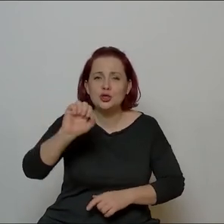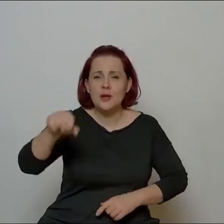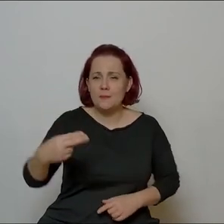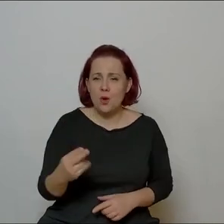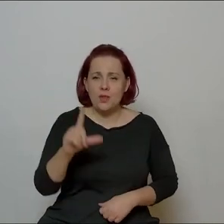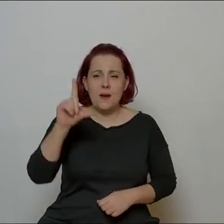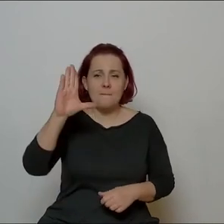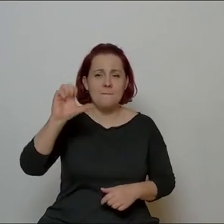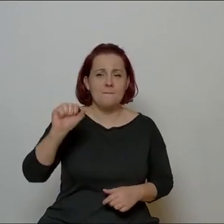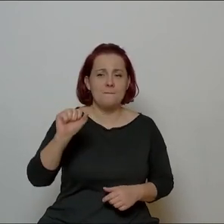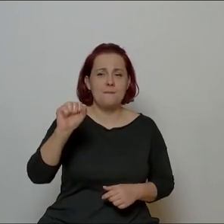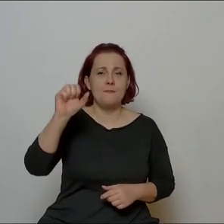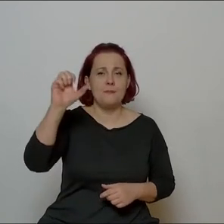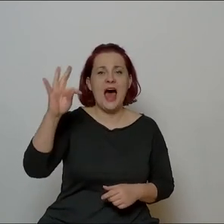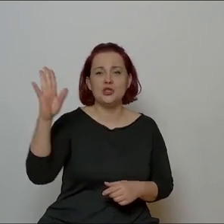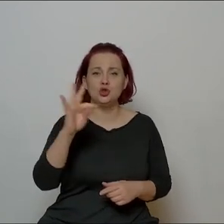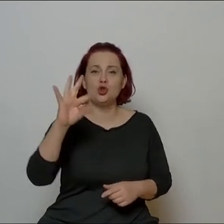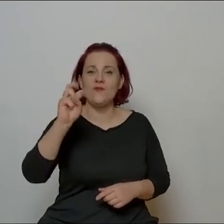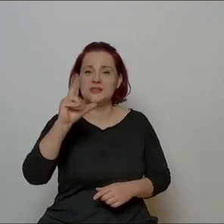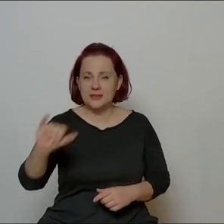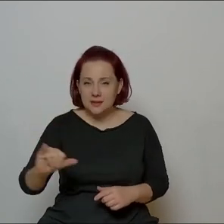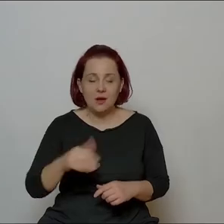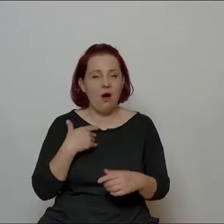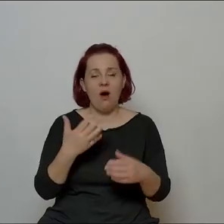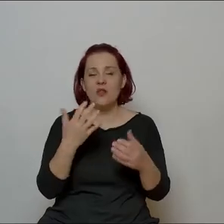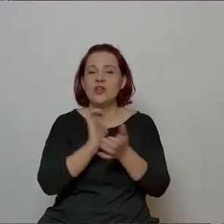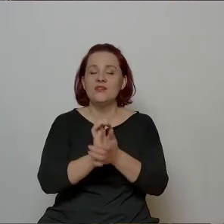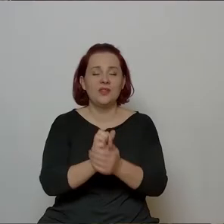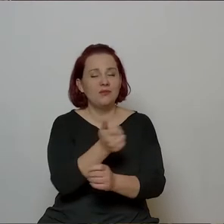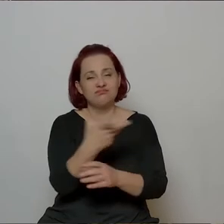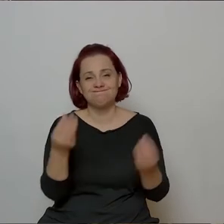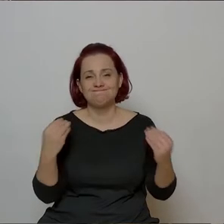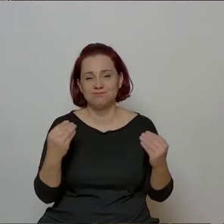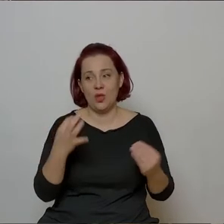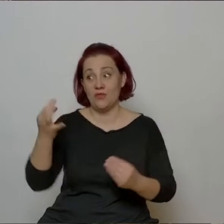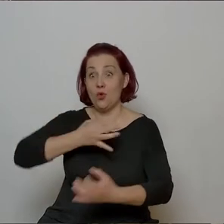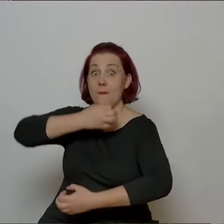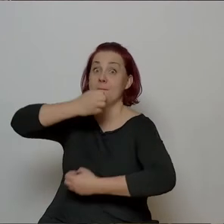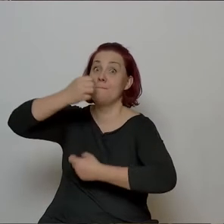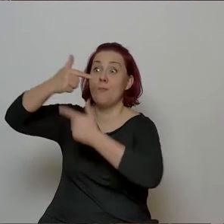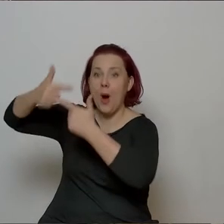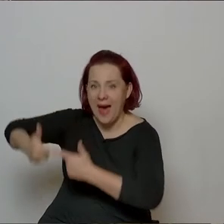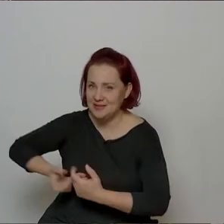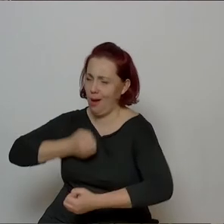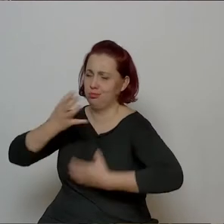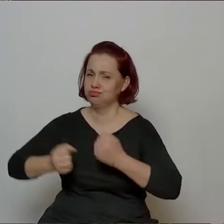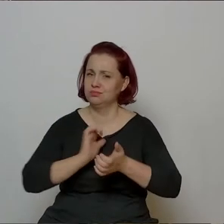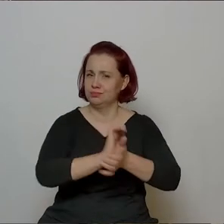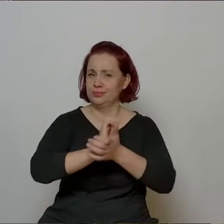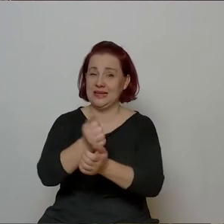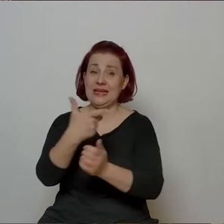wydał kilka świetnych tomików w swojej poezji. I tak sobie porównując